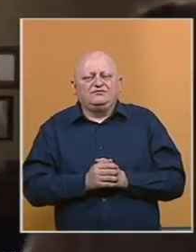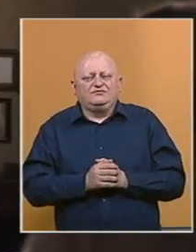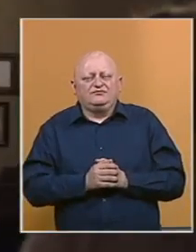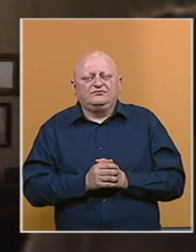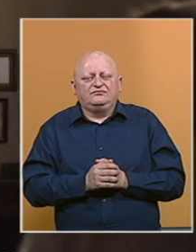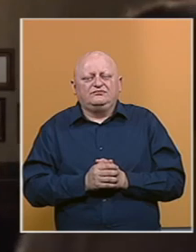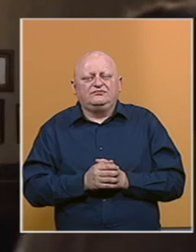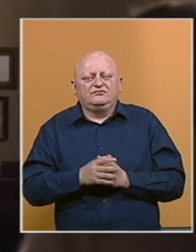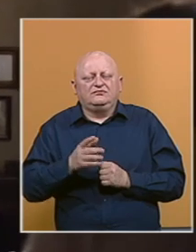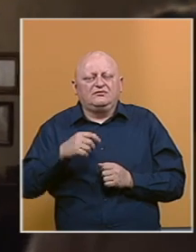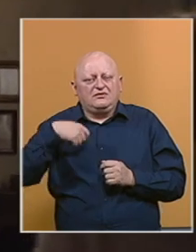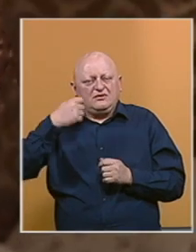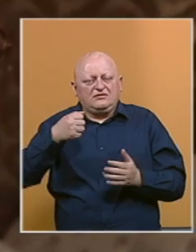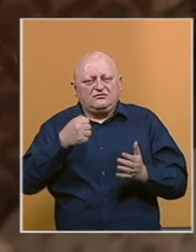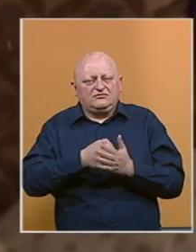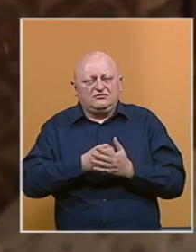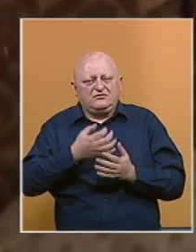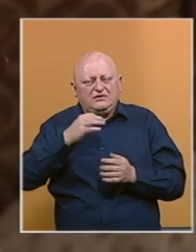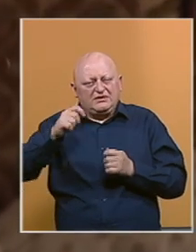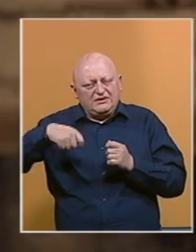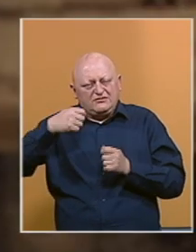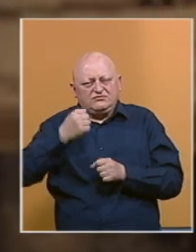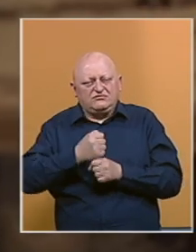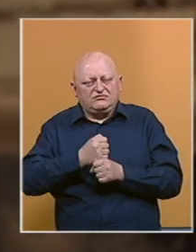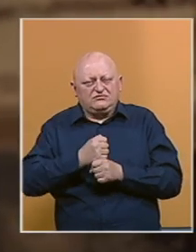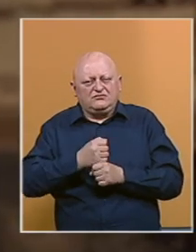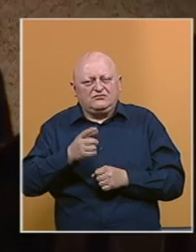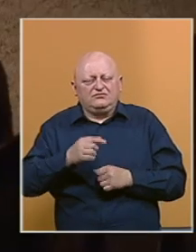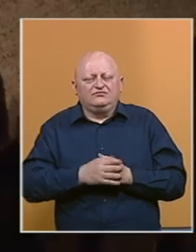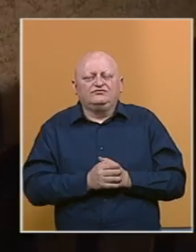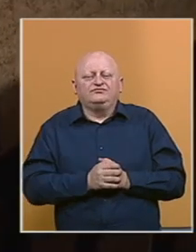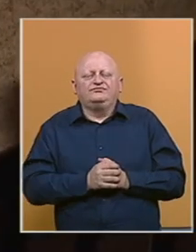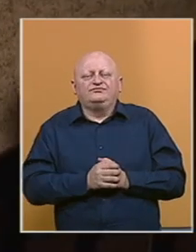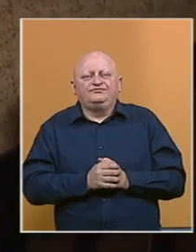Almir Džikoli nagrađen za najbolji snimatarski rad na festivalu u Belgru.